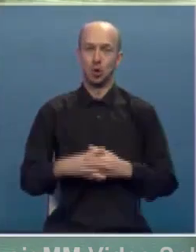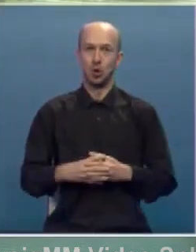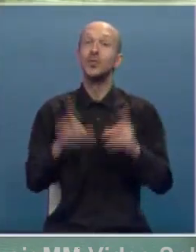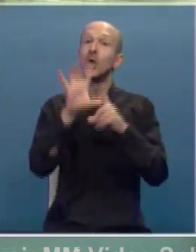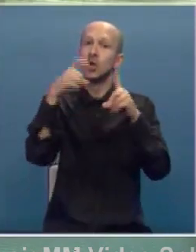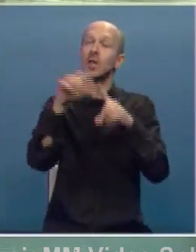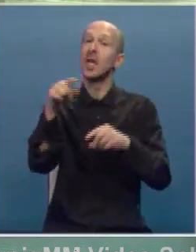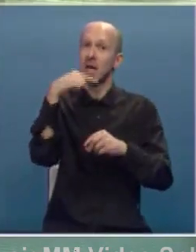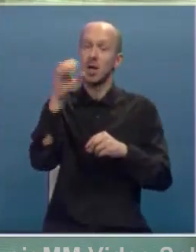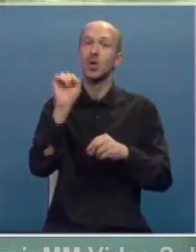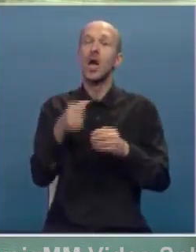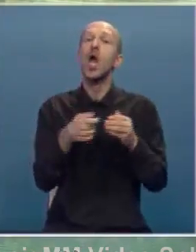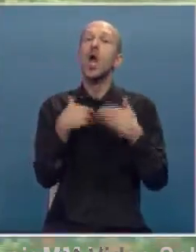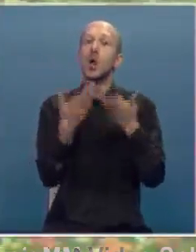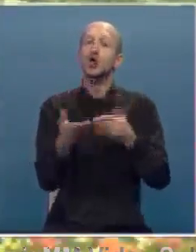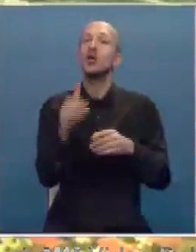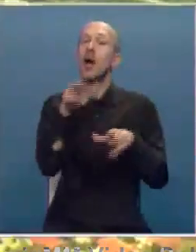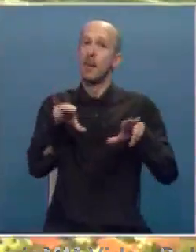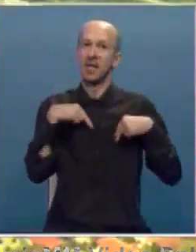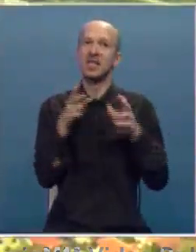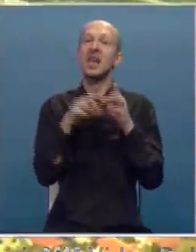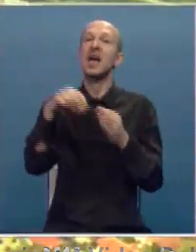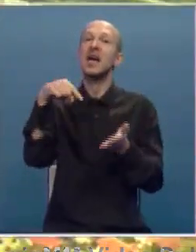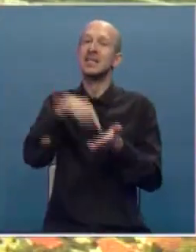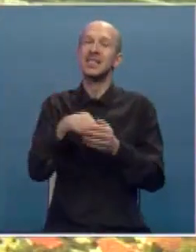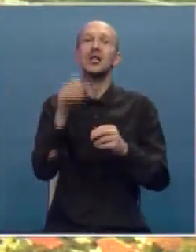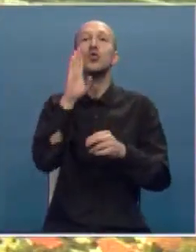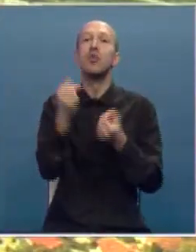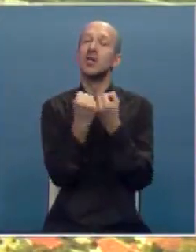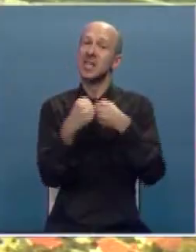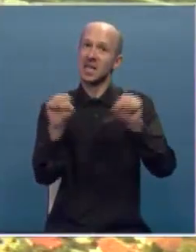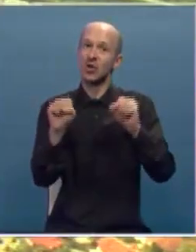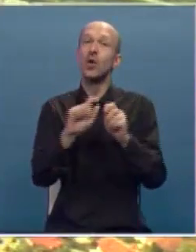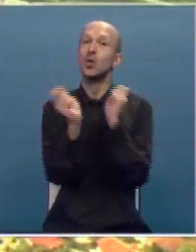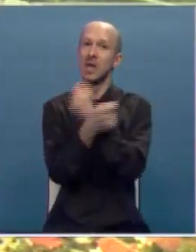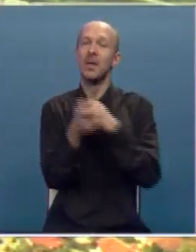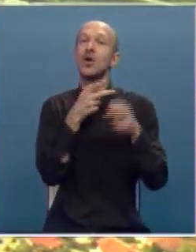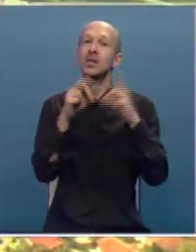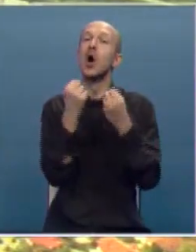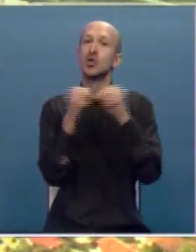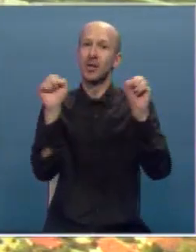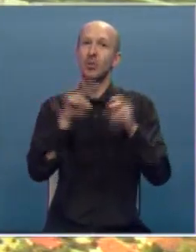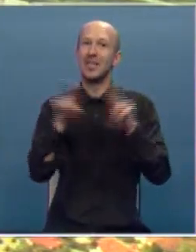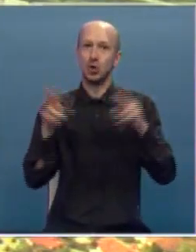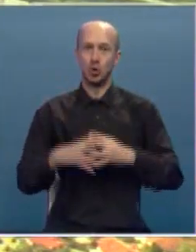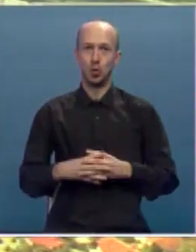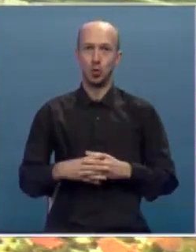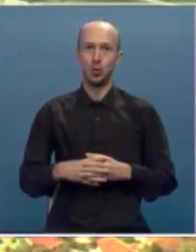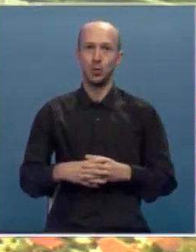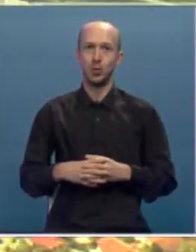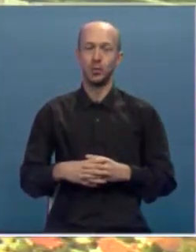Dodik je rekao da mu je nuđeno da pristane na centralizaciju Bosne i Hercegovine u zajmenu za oslobađajuću presudu.